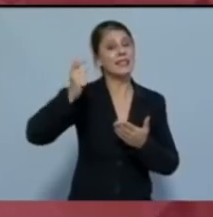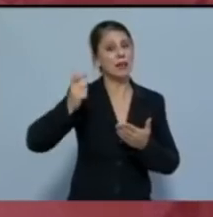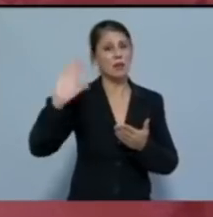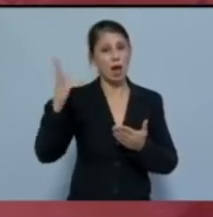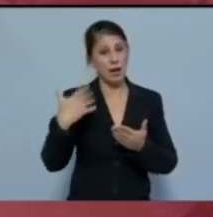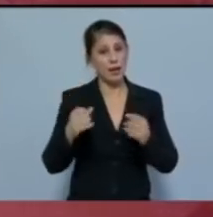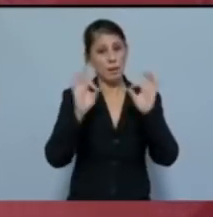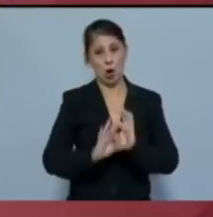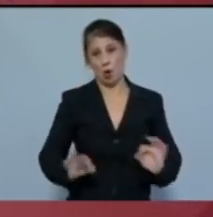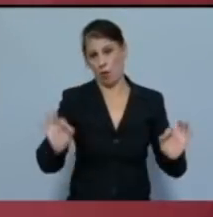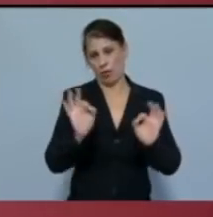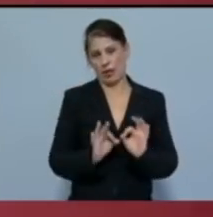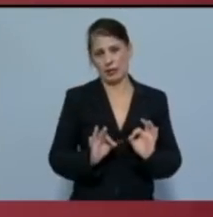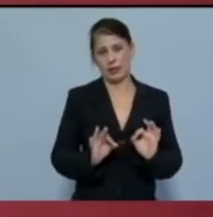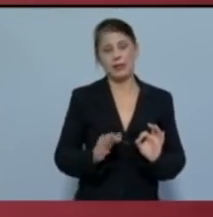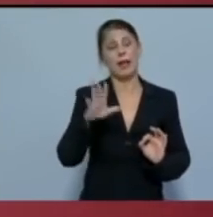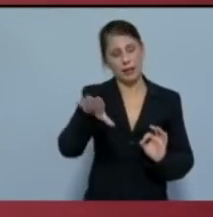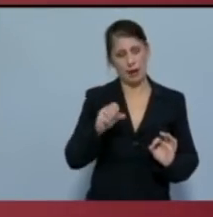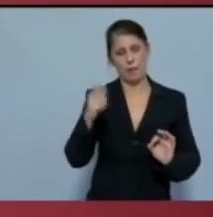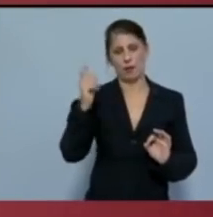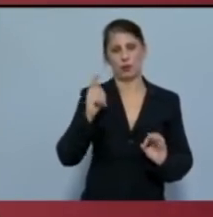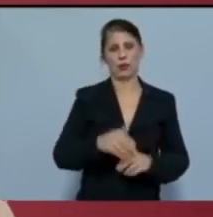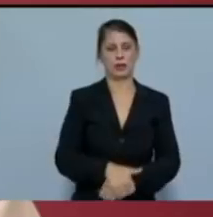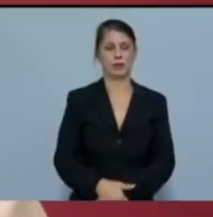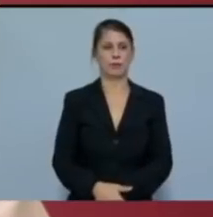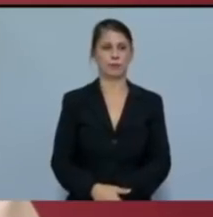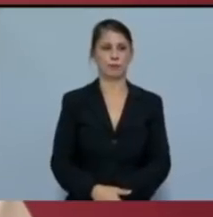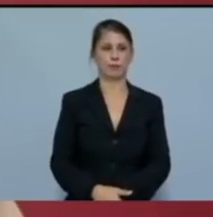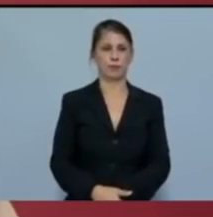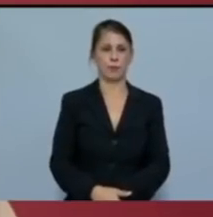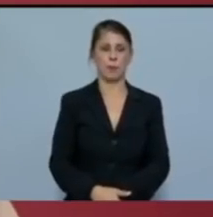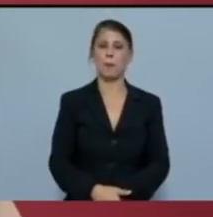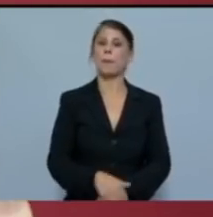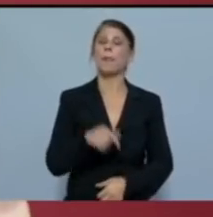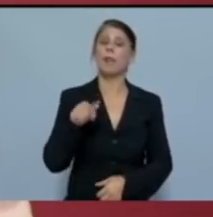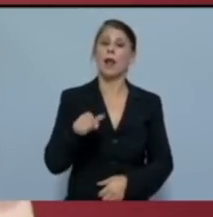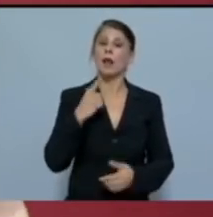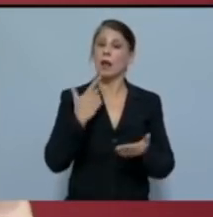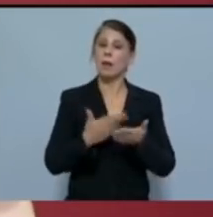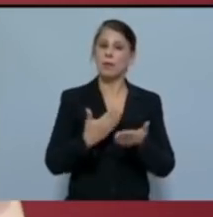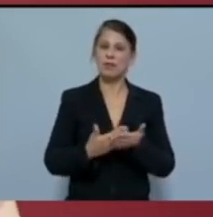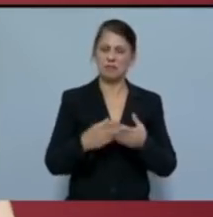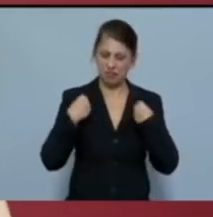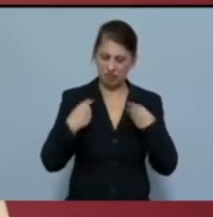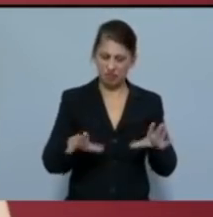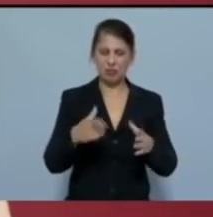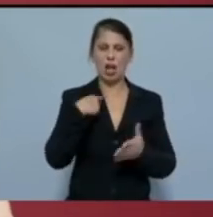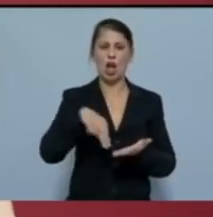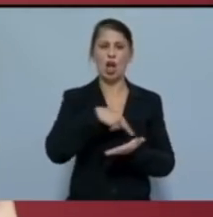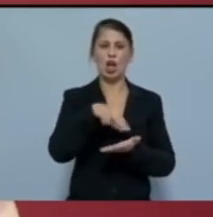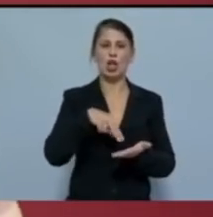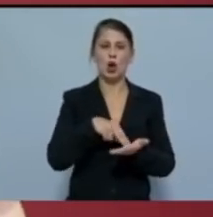προϋποθέσεις για να συνταξιοδοτηθούν. Αυτό αποδεικνύει επίσης ο κατάπτυστος ρόλος του